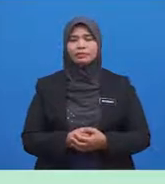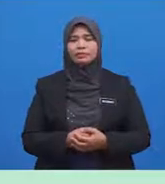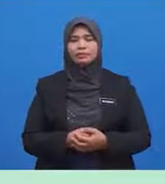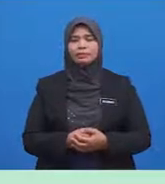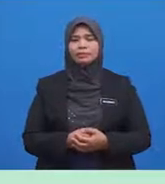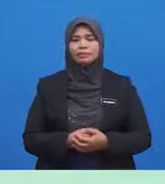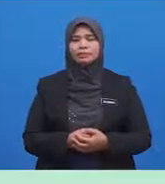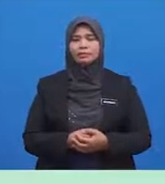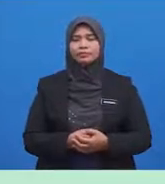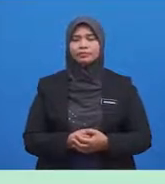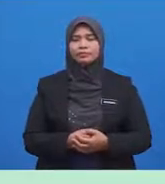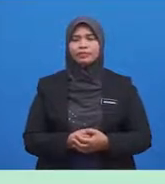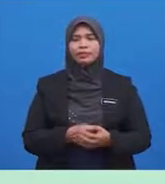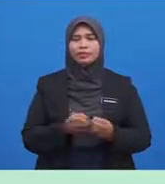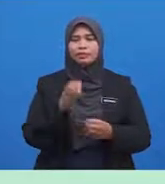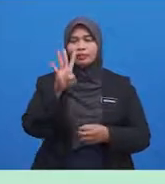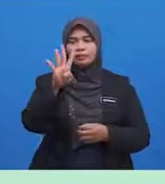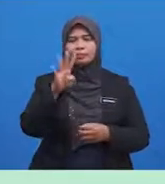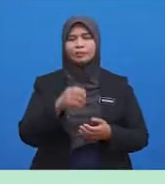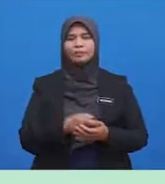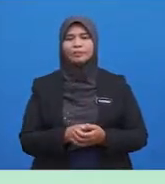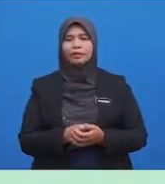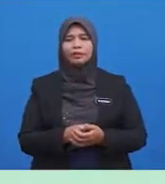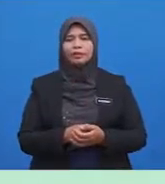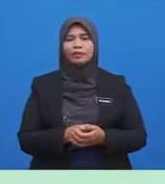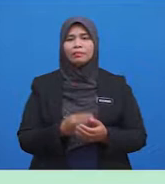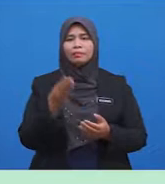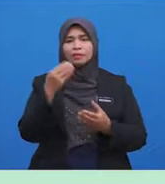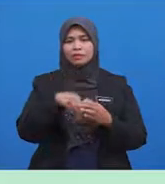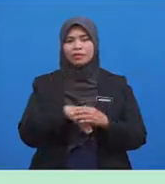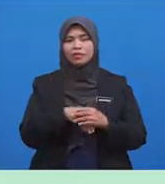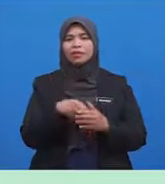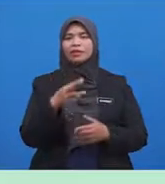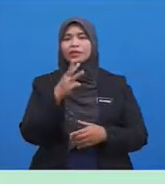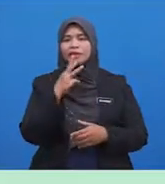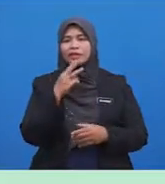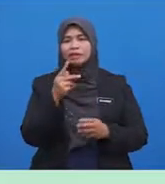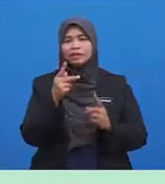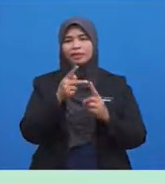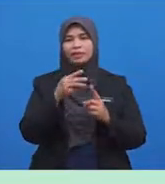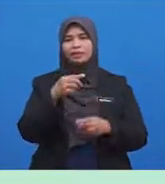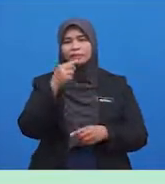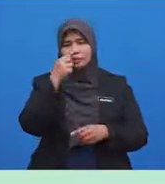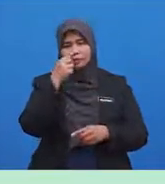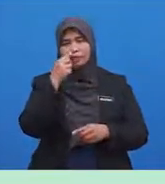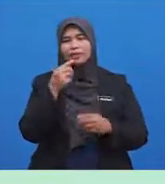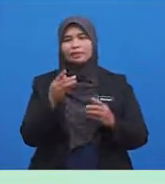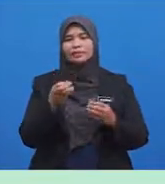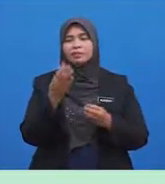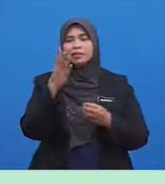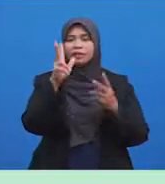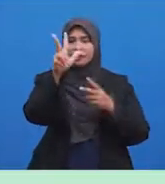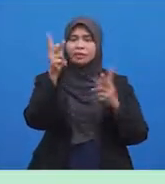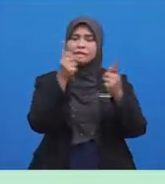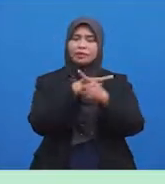Yang keempat, memasukkan air ke dalam hidung sebanyak